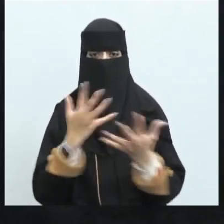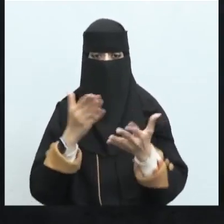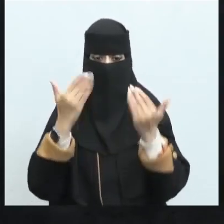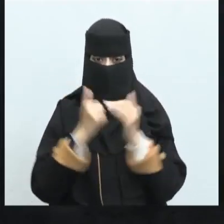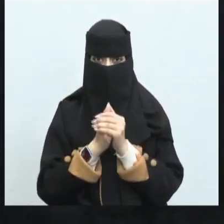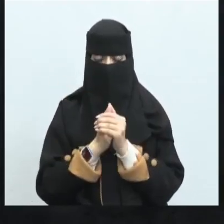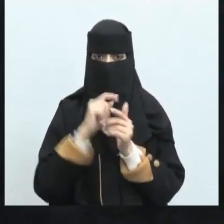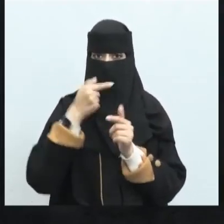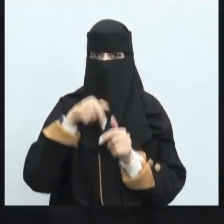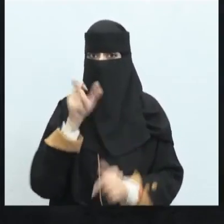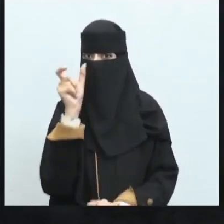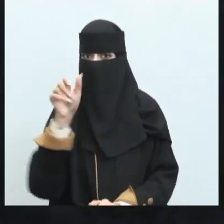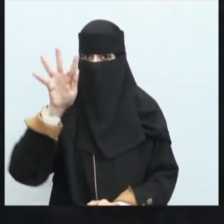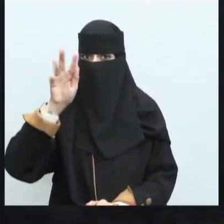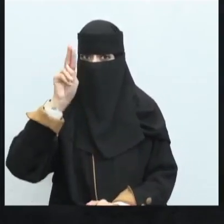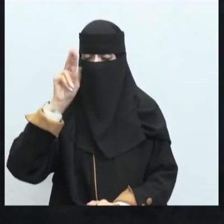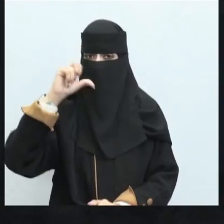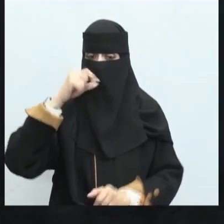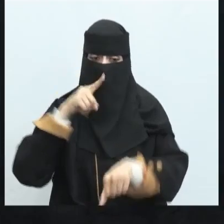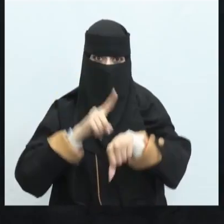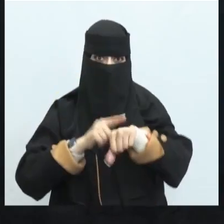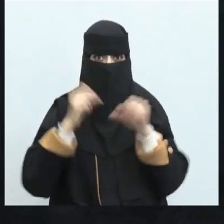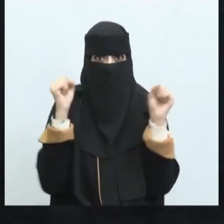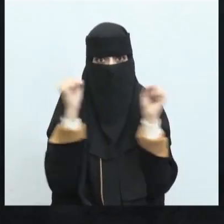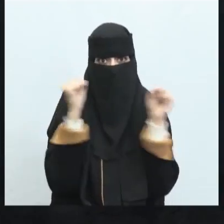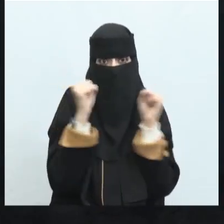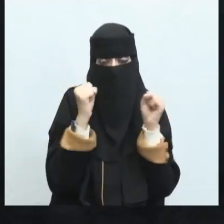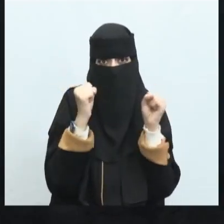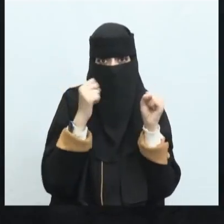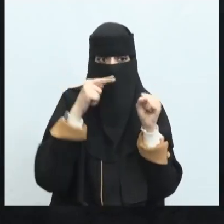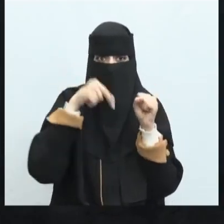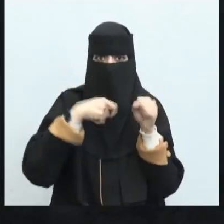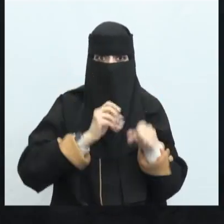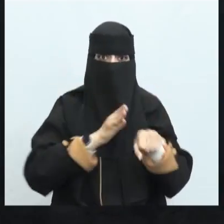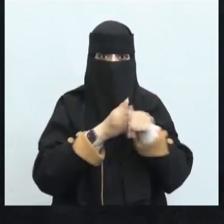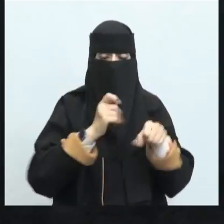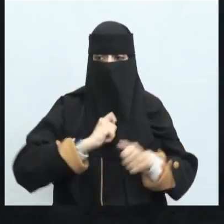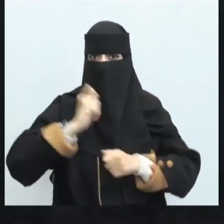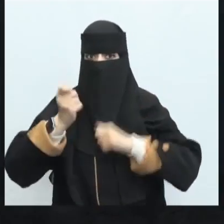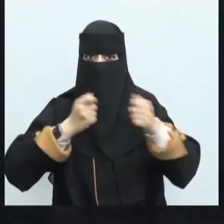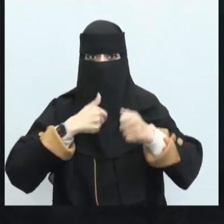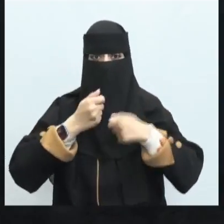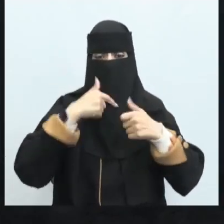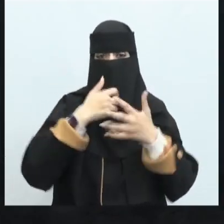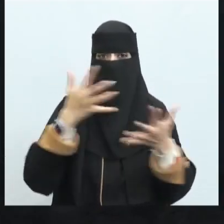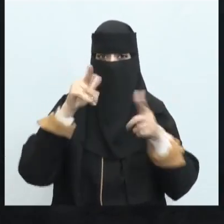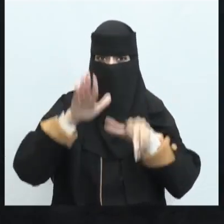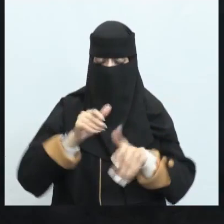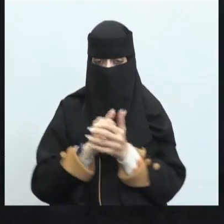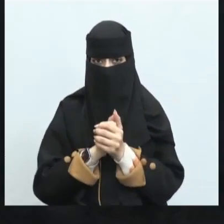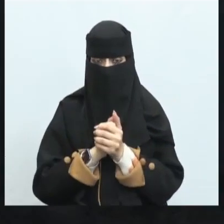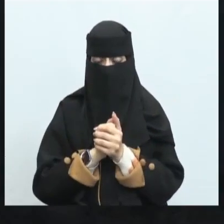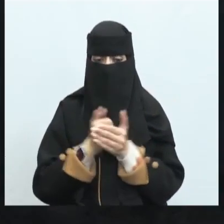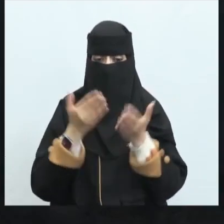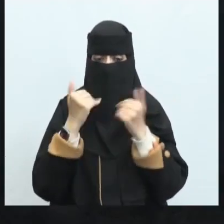إذا نشتوا نشتوا معنى أن ندخل فصل الشتاء وهذا دليل على شدة كرمه حتى في فصل الشتاء والعادة أن حتى الكريم فصل